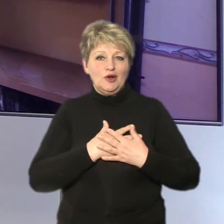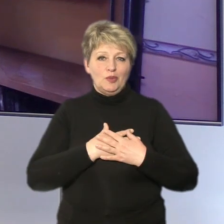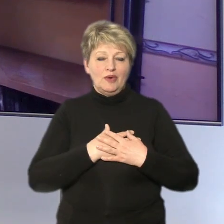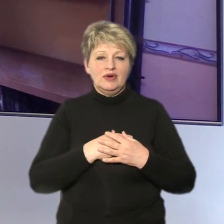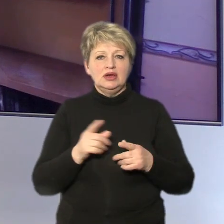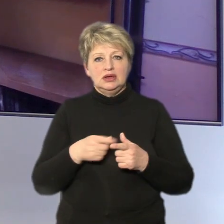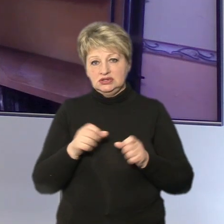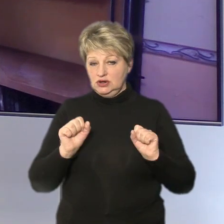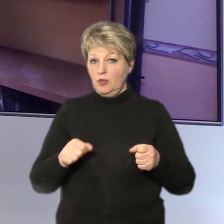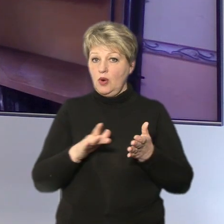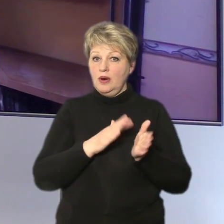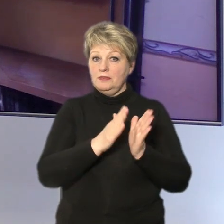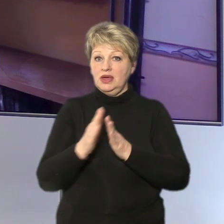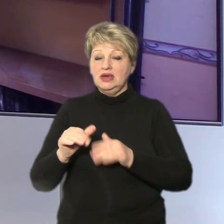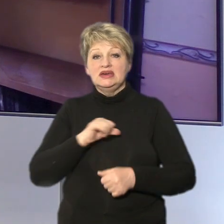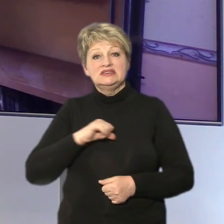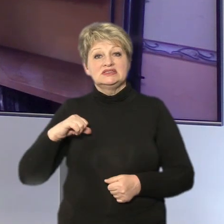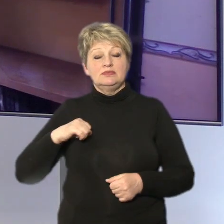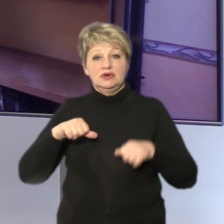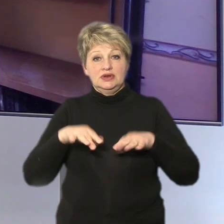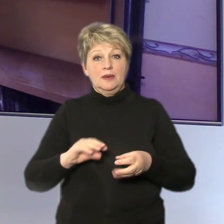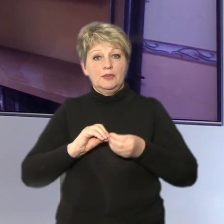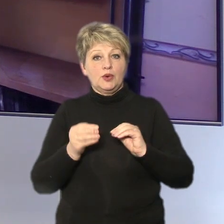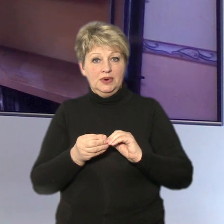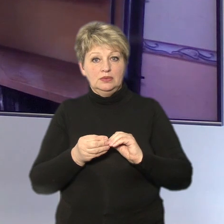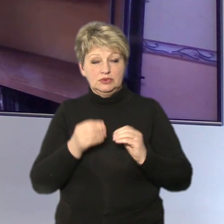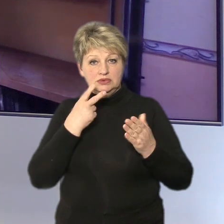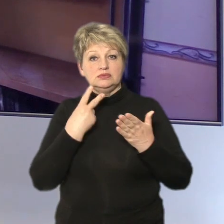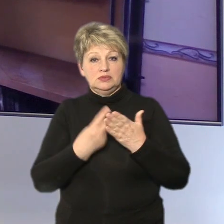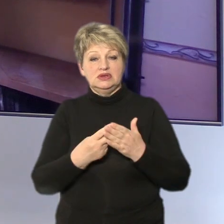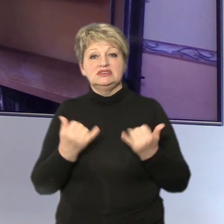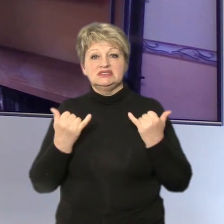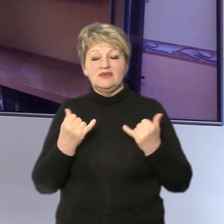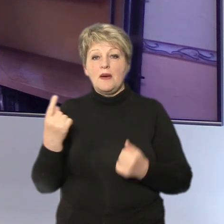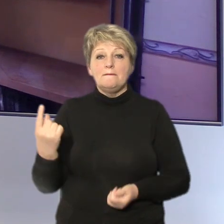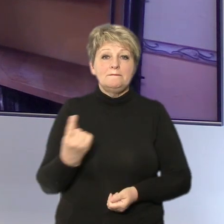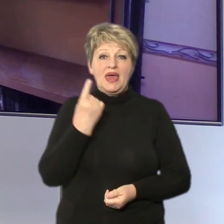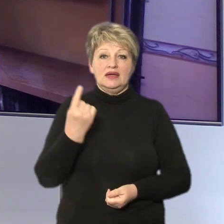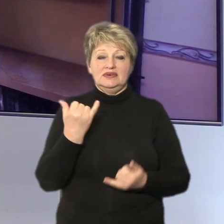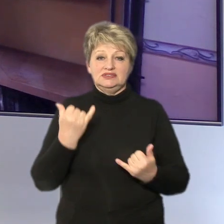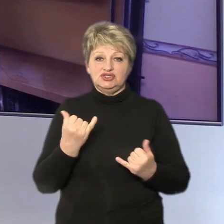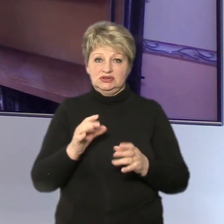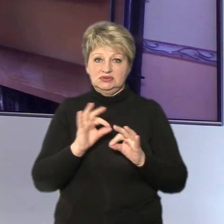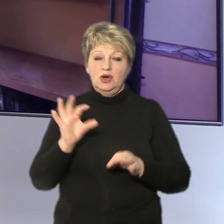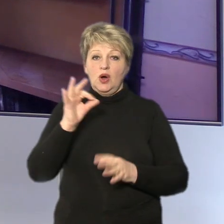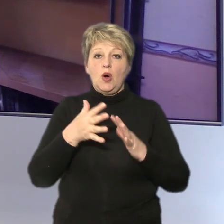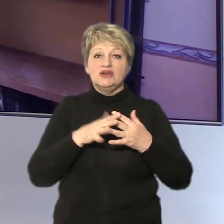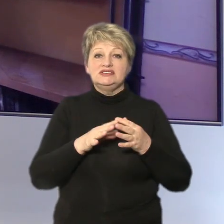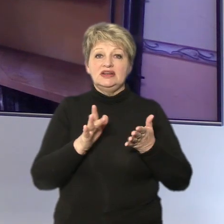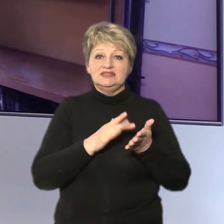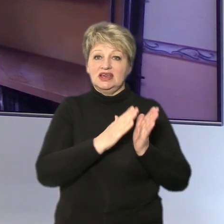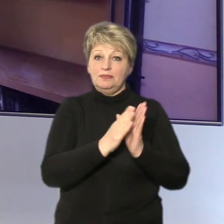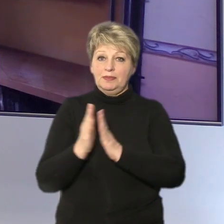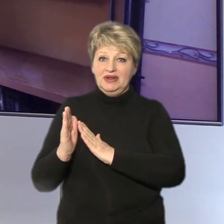Чи може бібліотека самостійно вирішити проблему, розкажемо сьогодні у першій серії матеріалів про сільські бібліотеки.